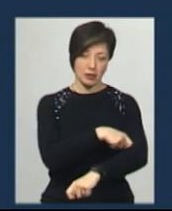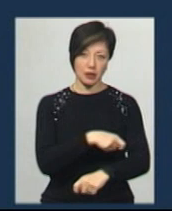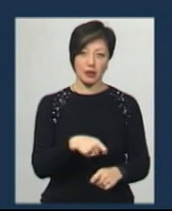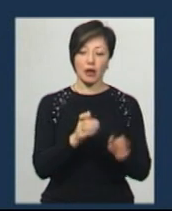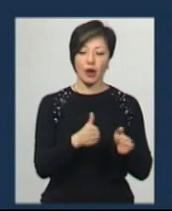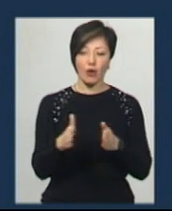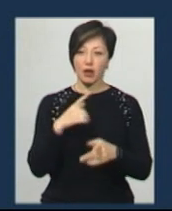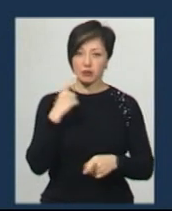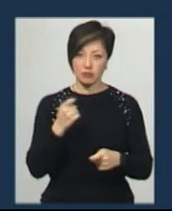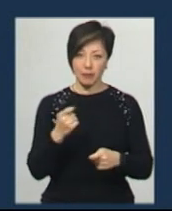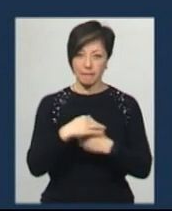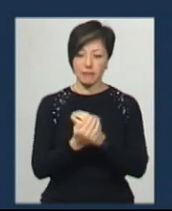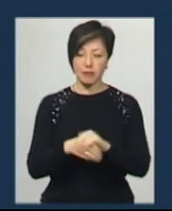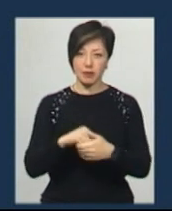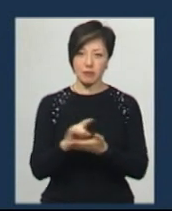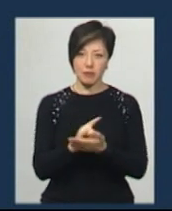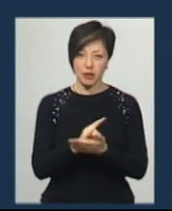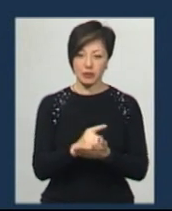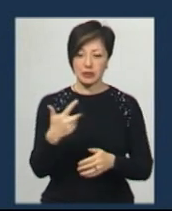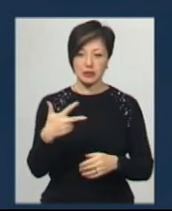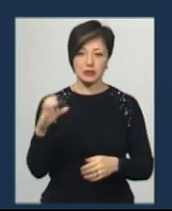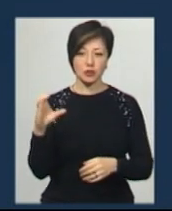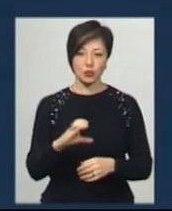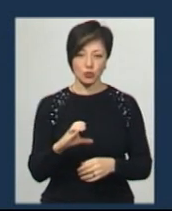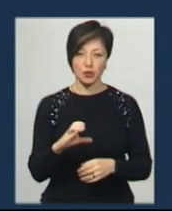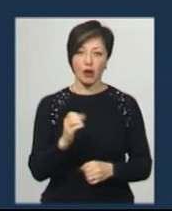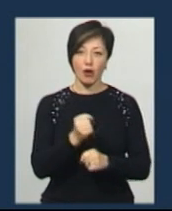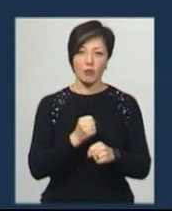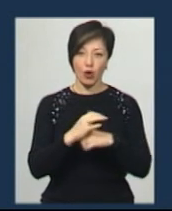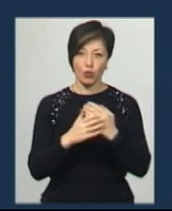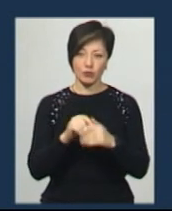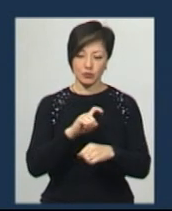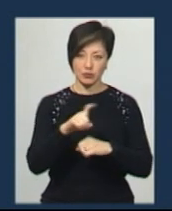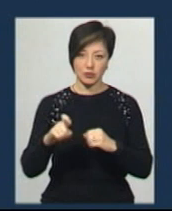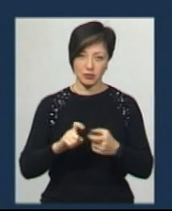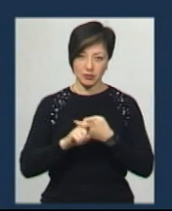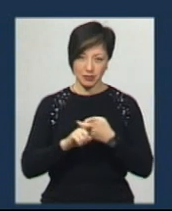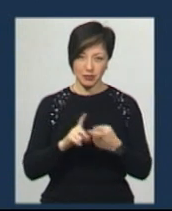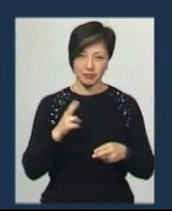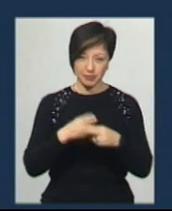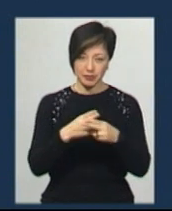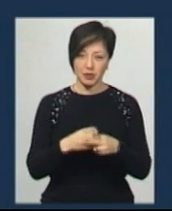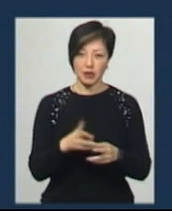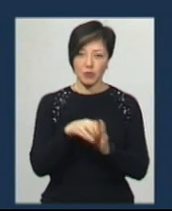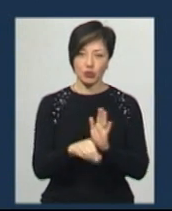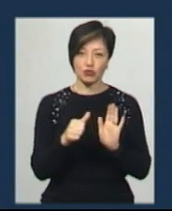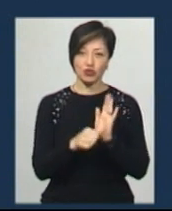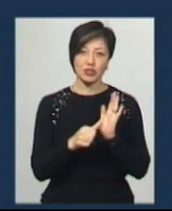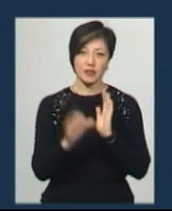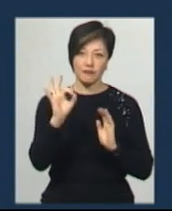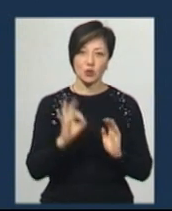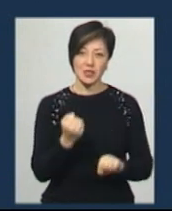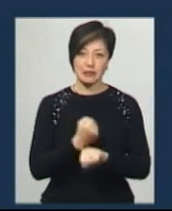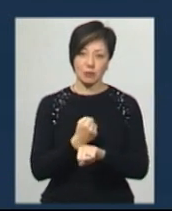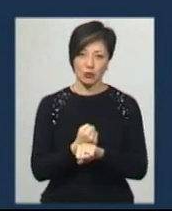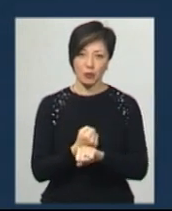Регулярно і ретельно мити руки з милом упродовж 30 секунд. Обробляти руки антисептиком, який має містити понад 60% спирту.